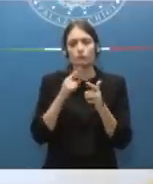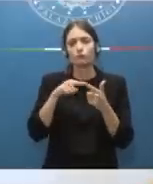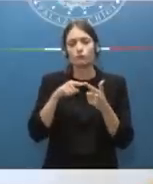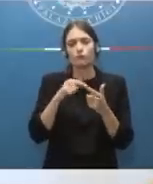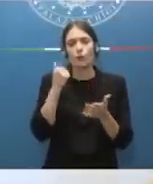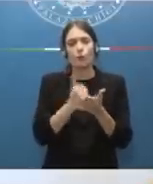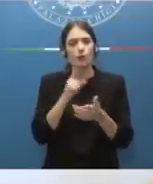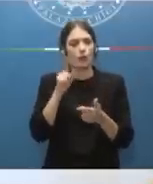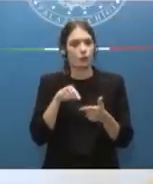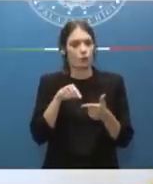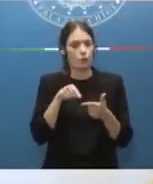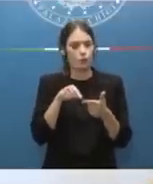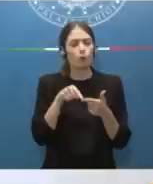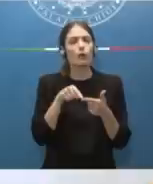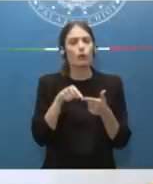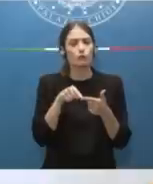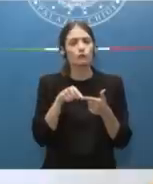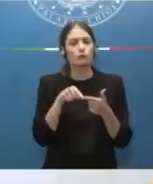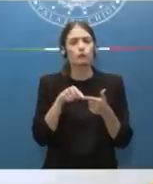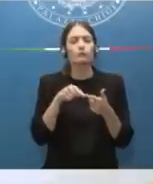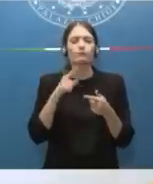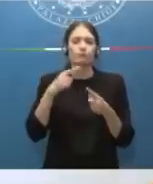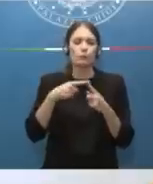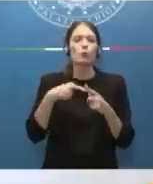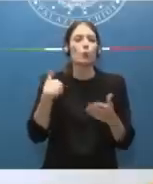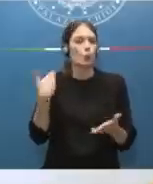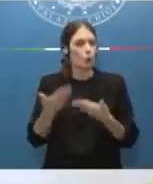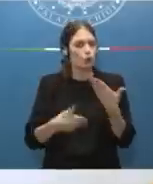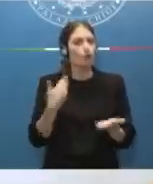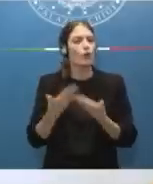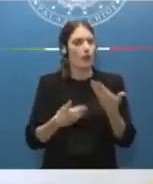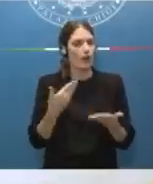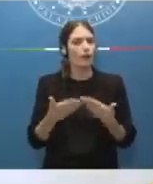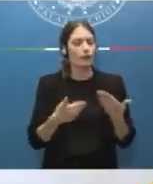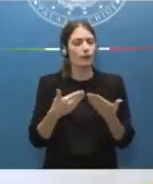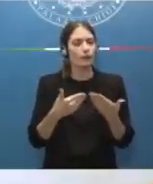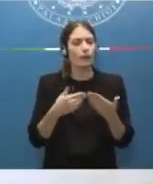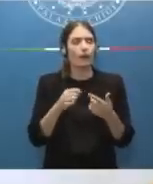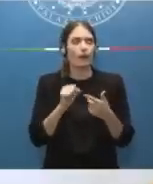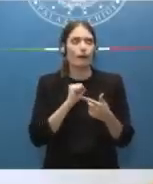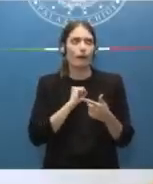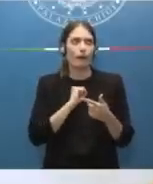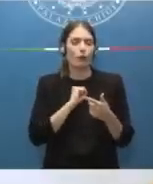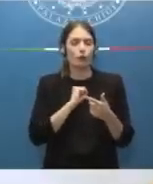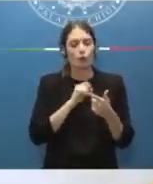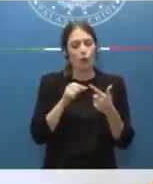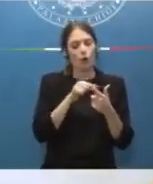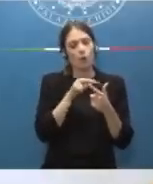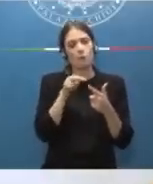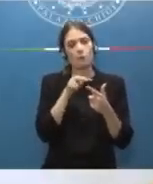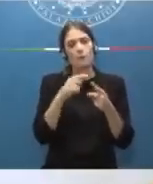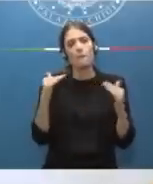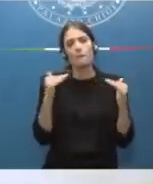e per certi aspetti urgente forse addirittura se non più urgente ma ugualmente urgente